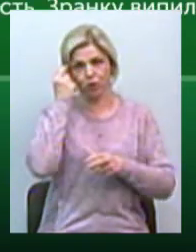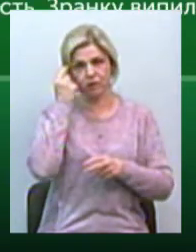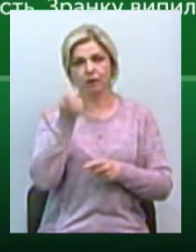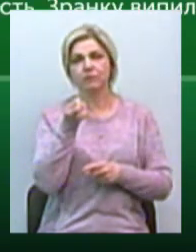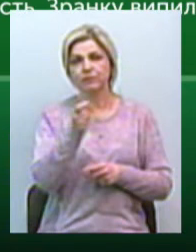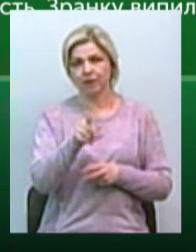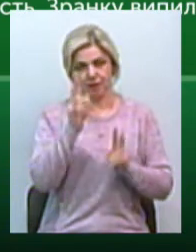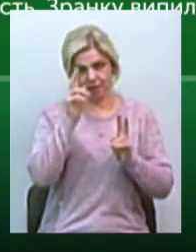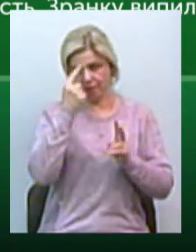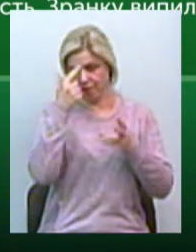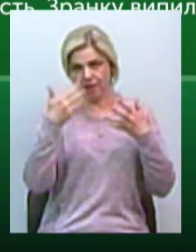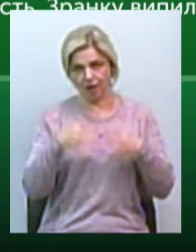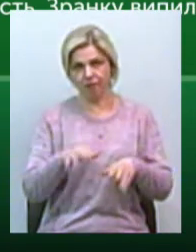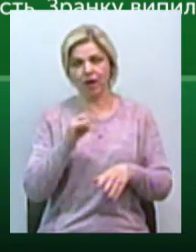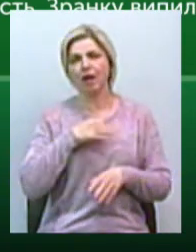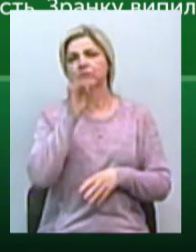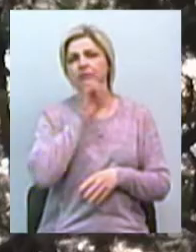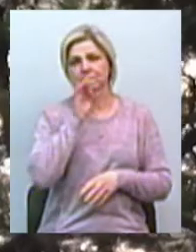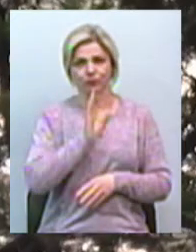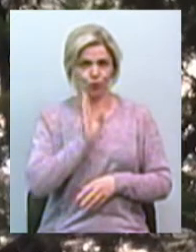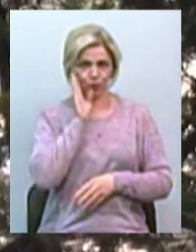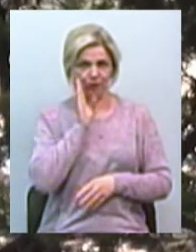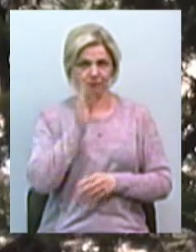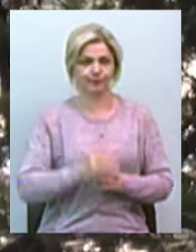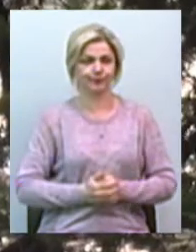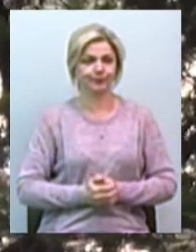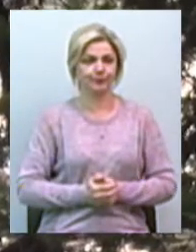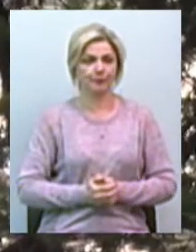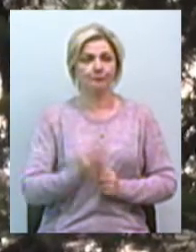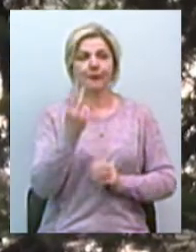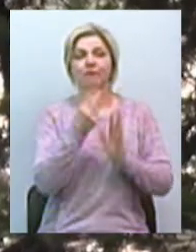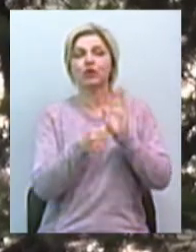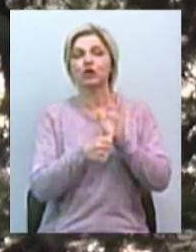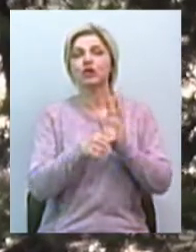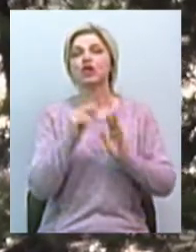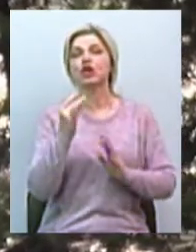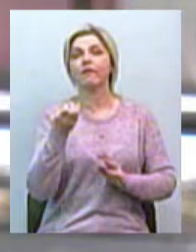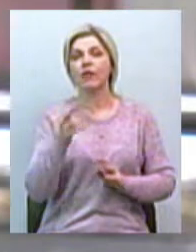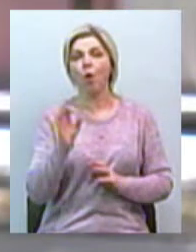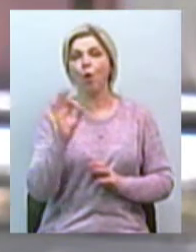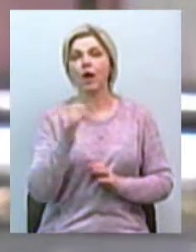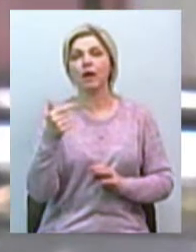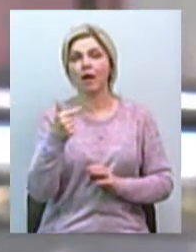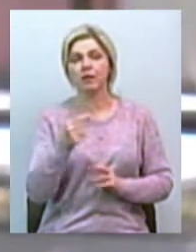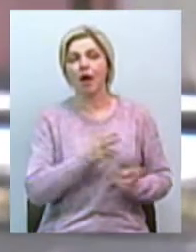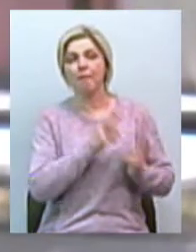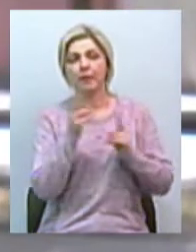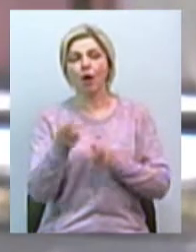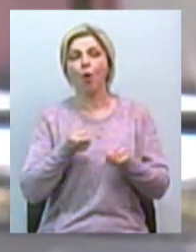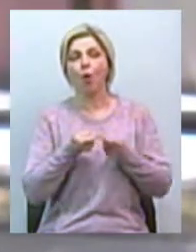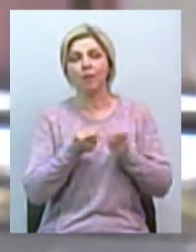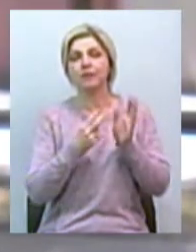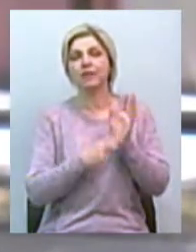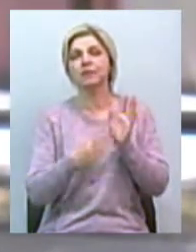свідомість. Зранку випила пігулок. Нагадаємо, 26 червня Ольга Гриненко приїхала до командування 79